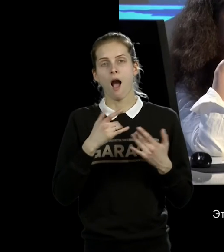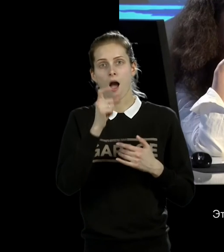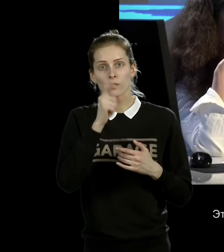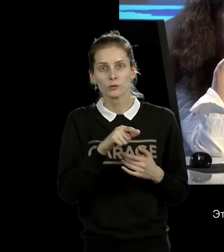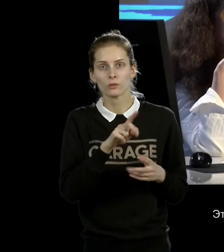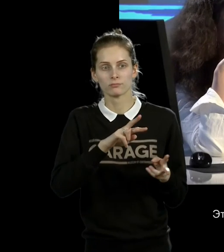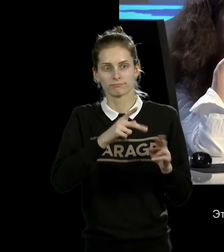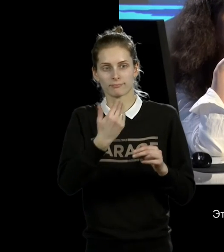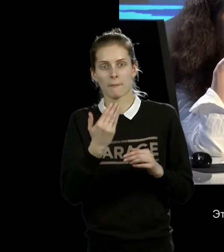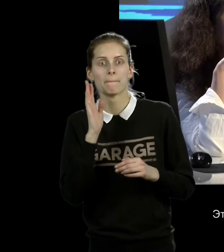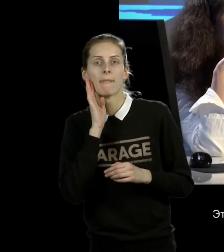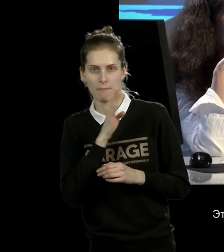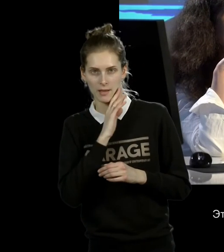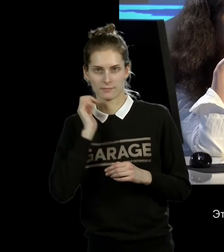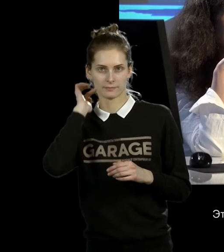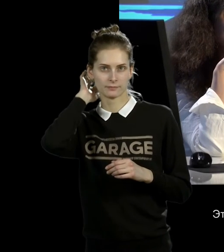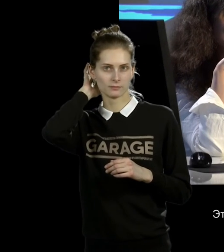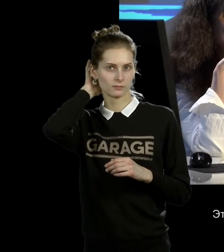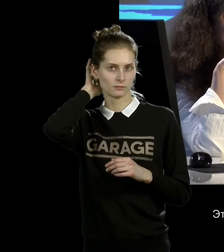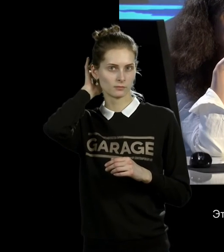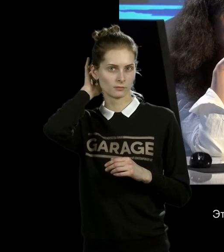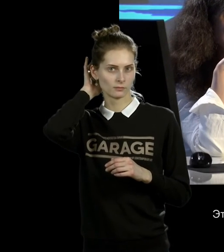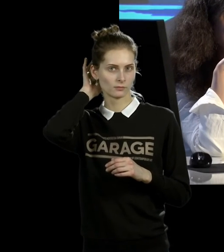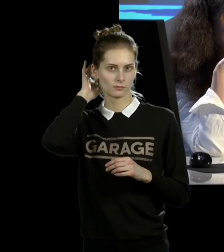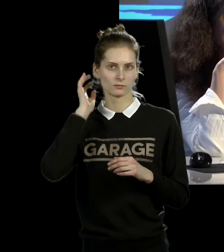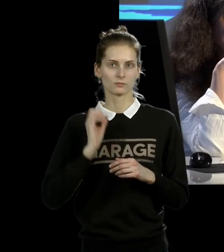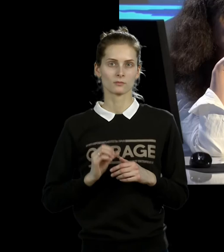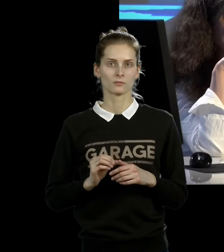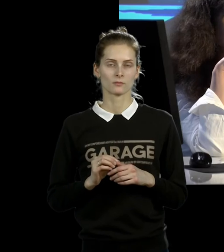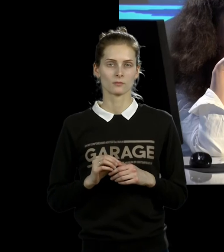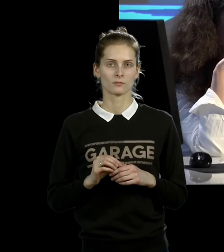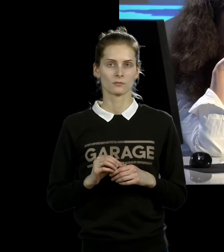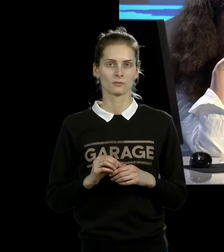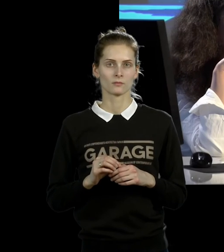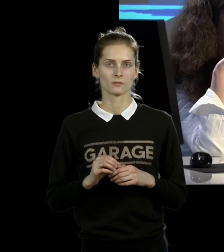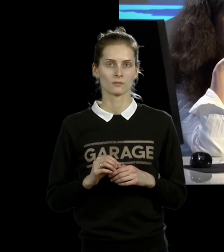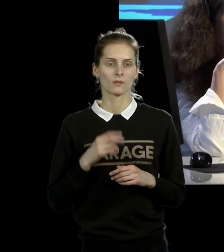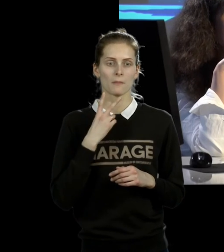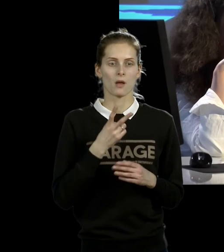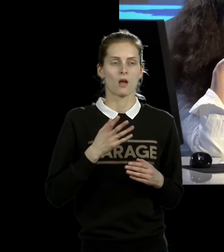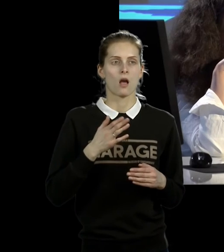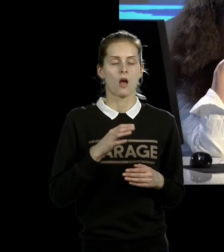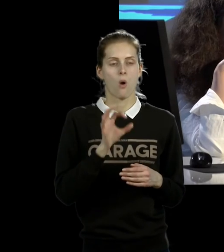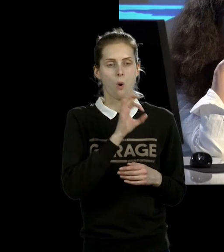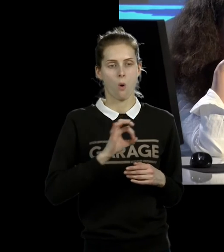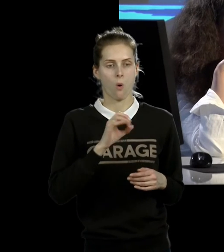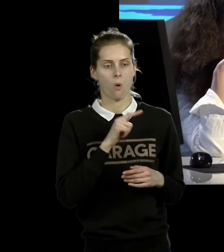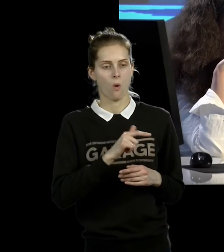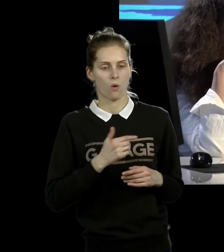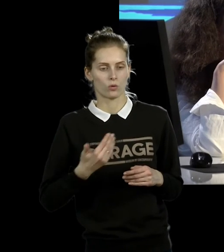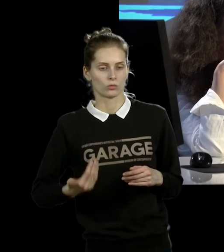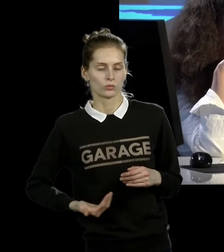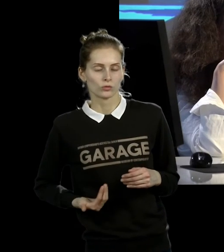Это такая конечная точка существования перформера. Моя биография стала спектаклем, меня играют